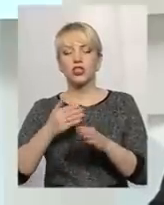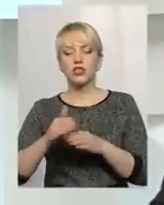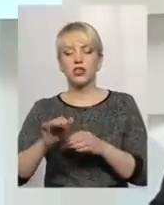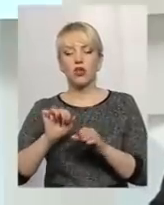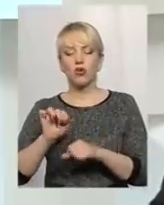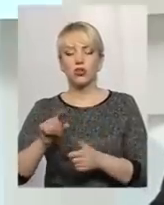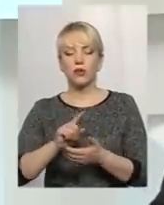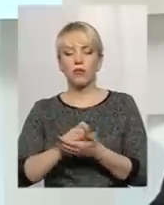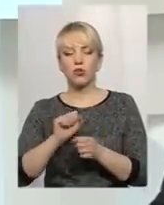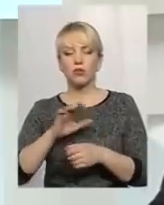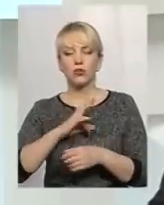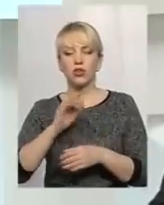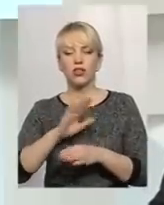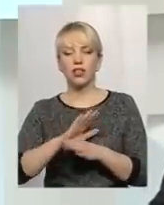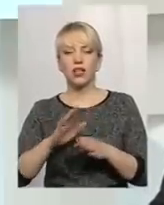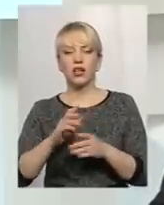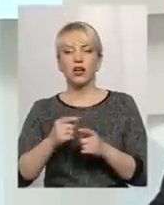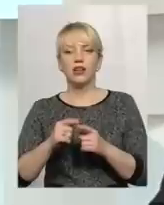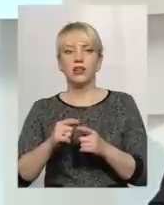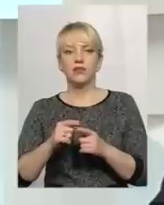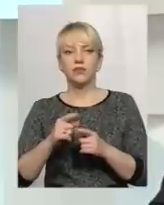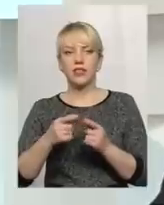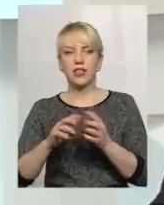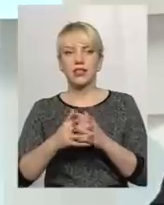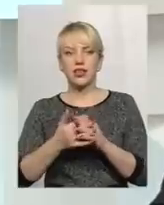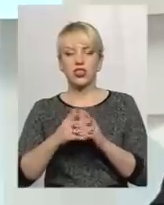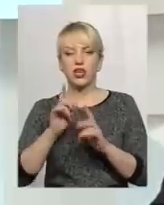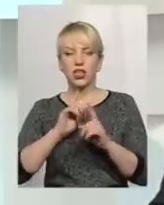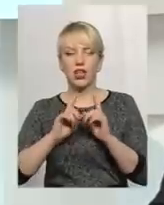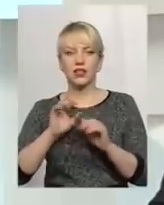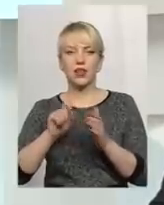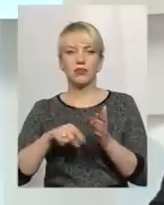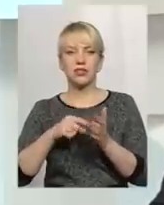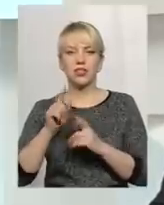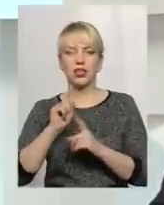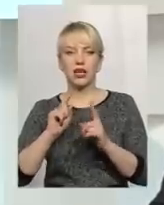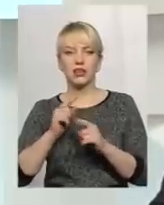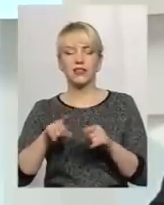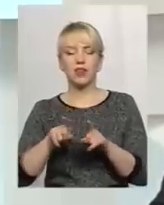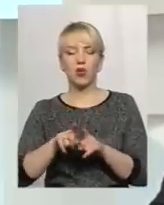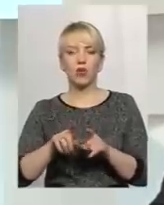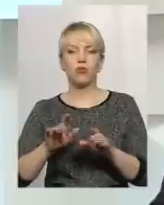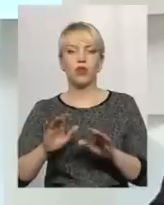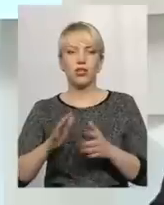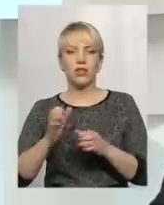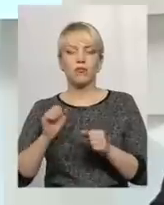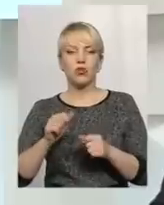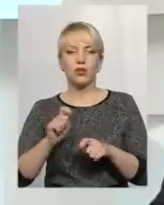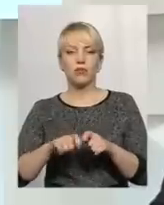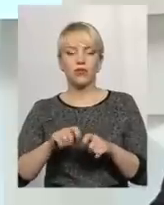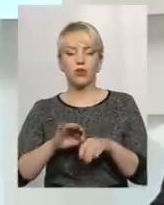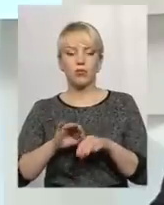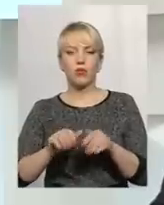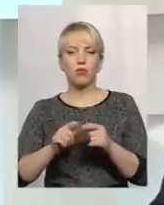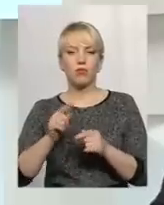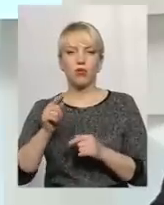не на суб'єкти господарювання, а на певних радах, сільські, селищні, ради, міські. В такому разі перевірку можна проводити позапланово, не